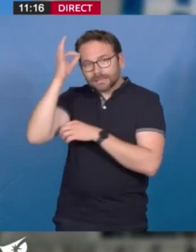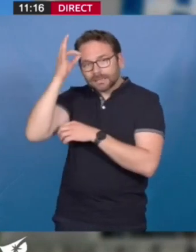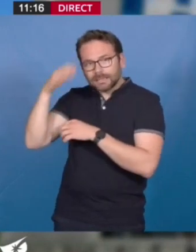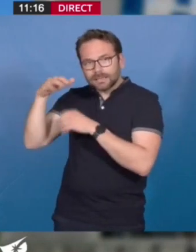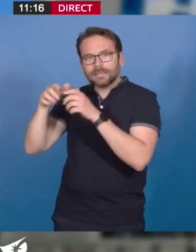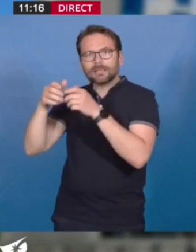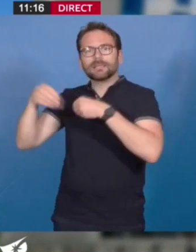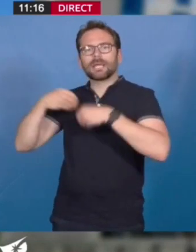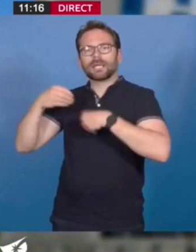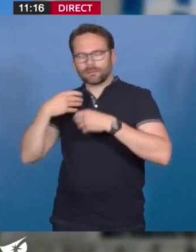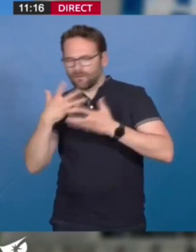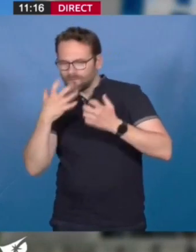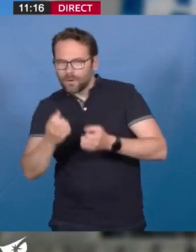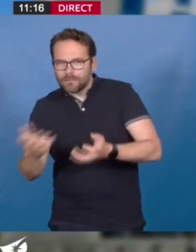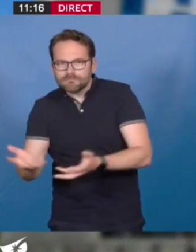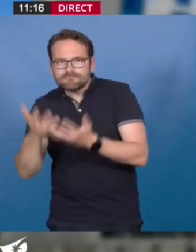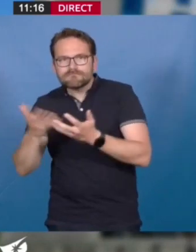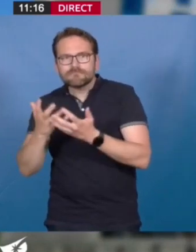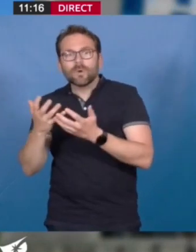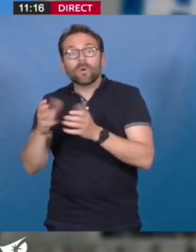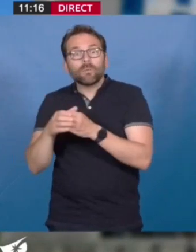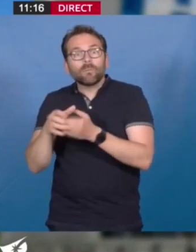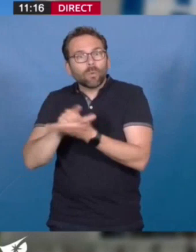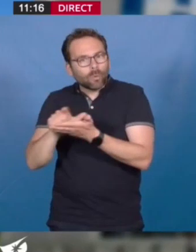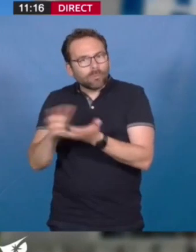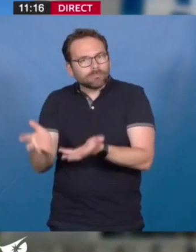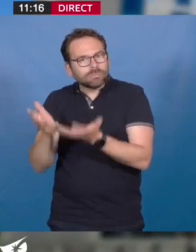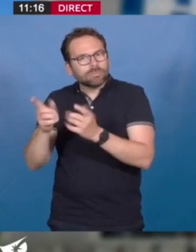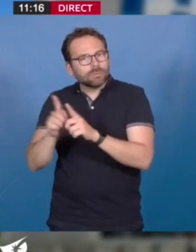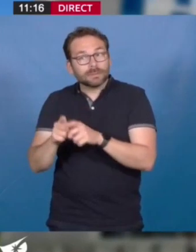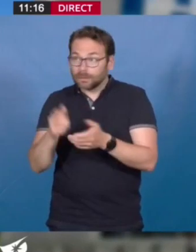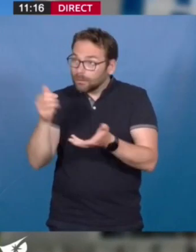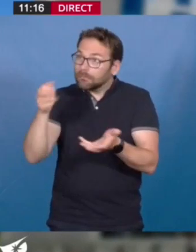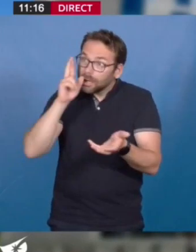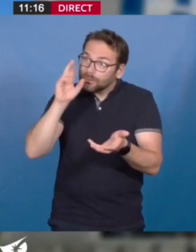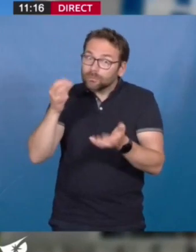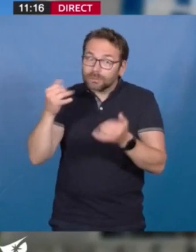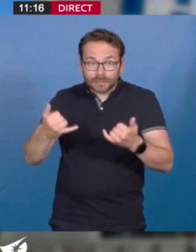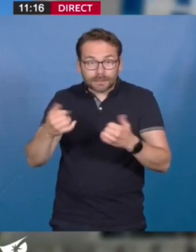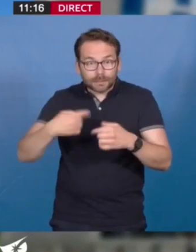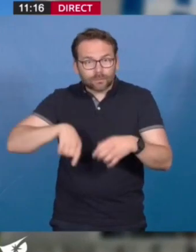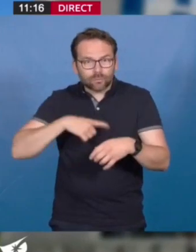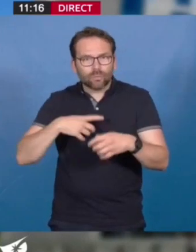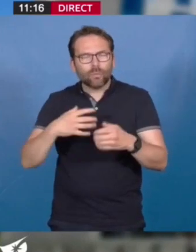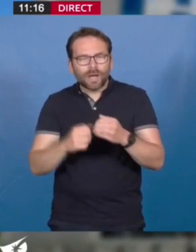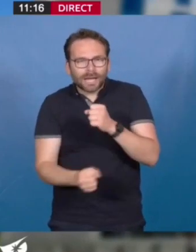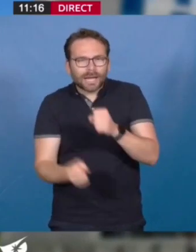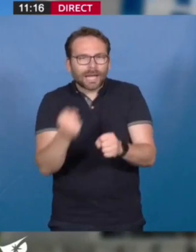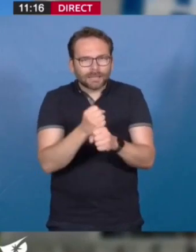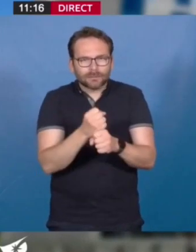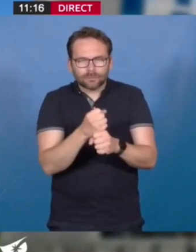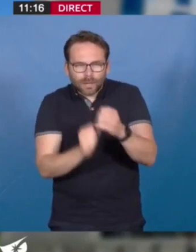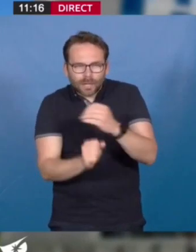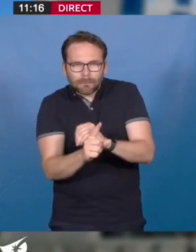à promouvoir des groupes locaux. Il a raison aussi de rappeler que nous, ici, nous soutenons la création, nous soutenons l